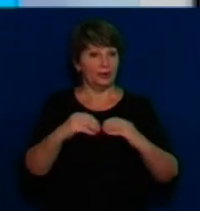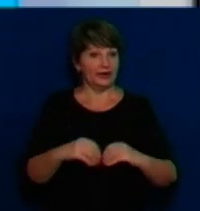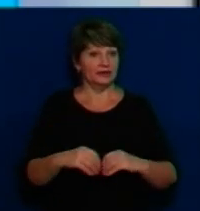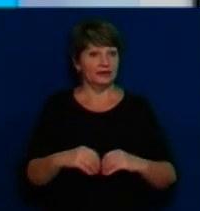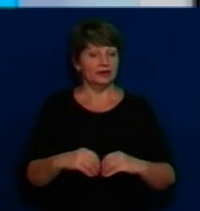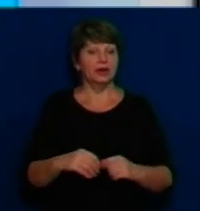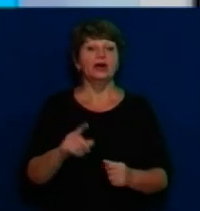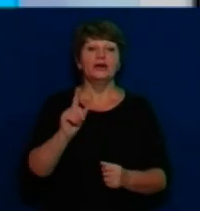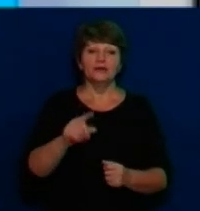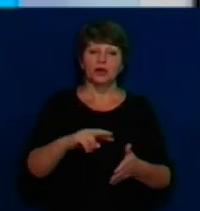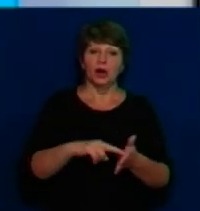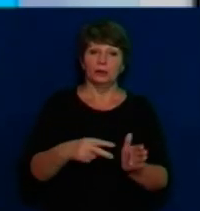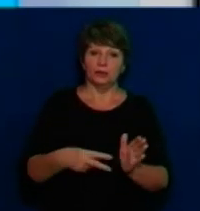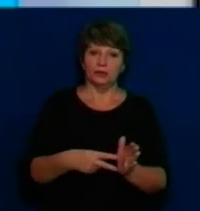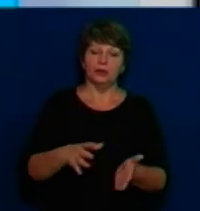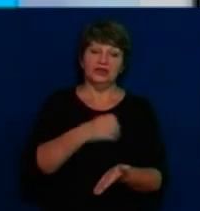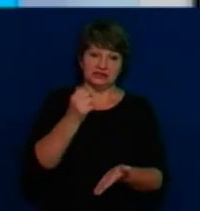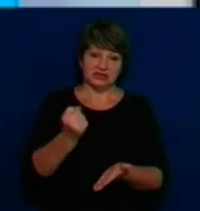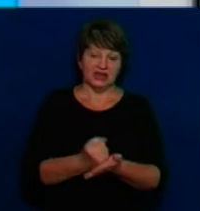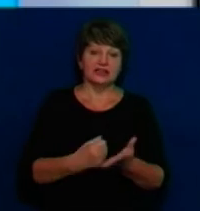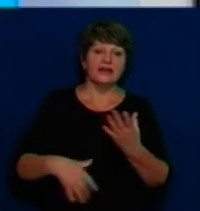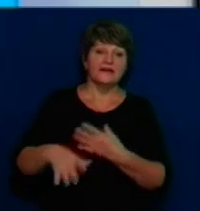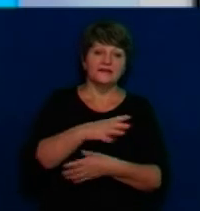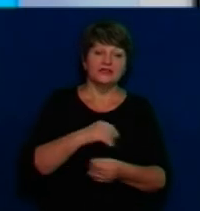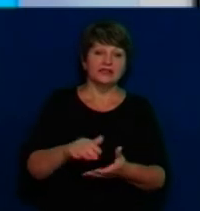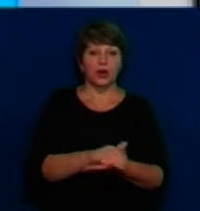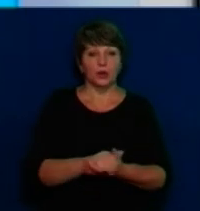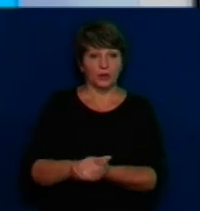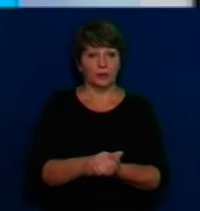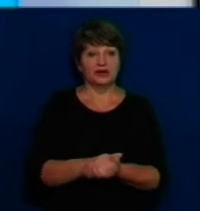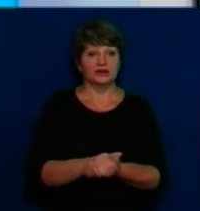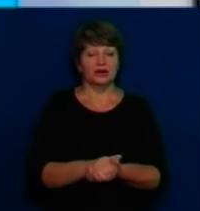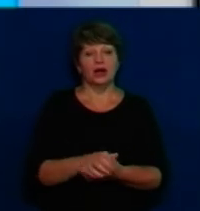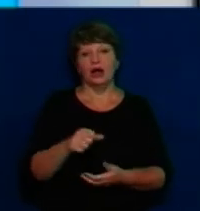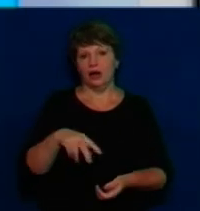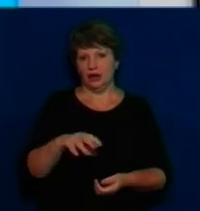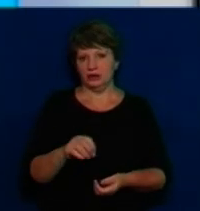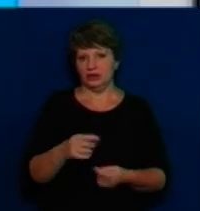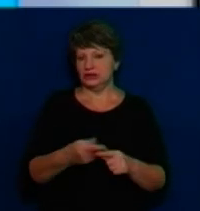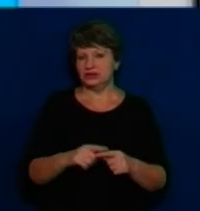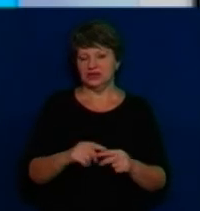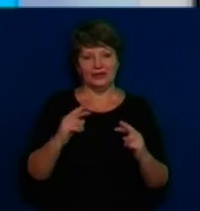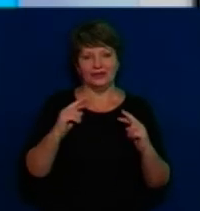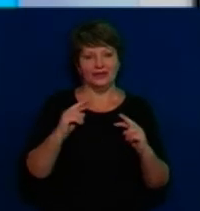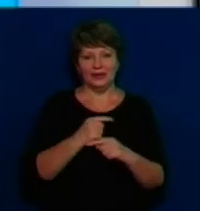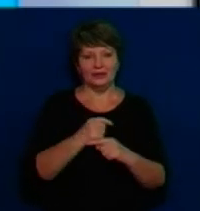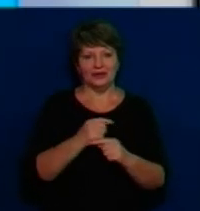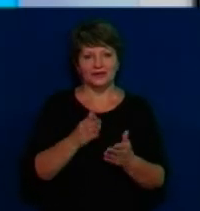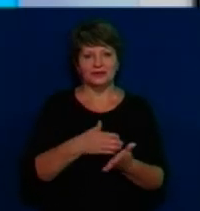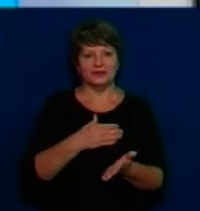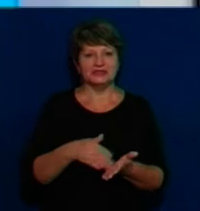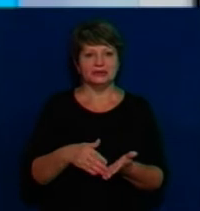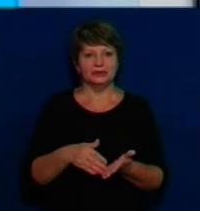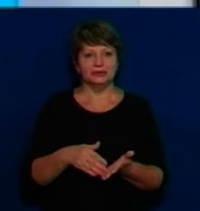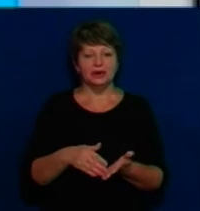якому професійний план, в тому форматі, затвердять вже всі громади. Але це неправда абсолютно, і ми бачимо,